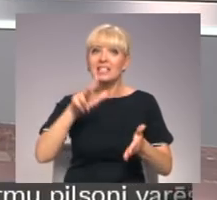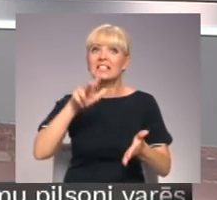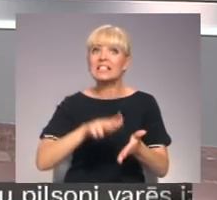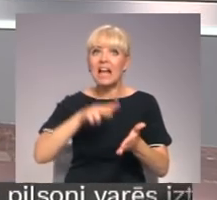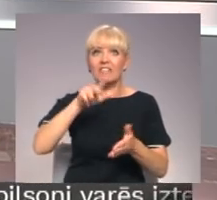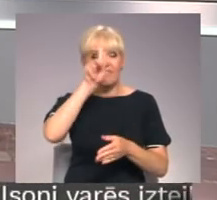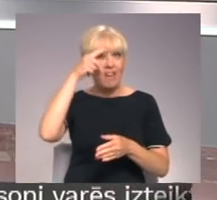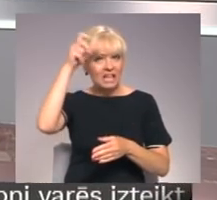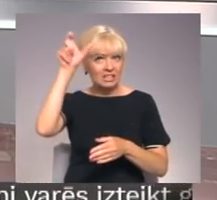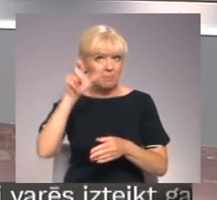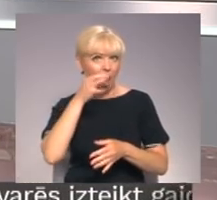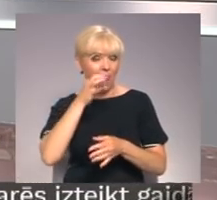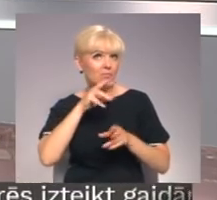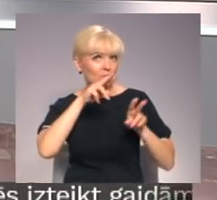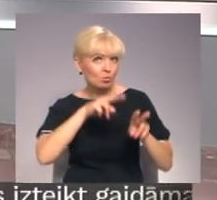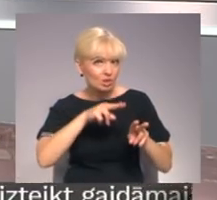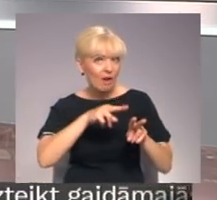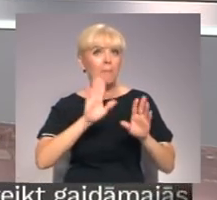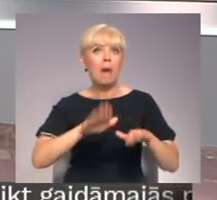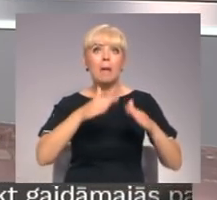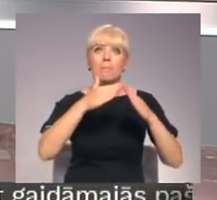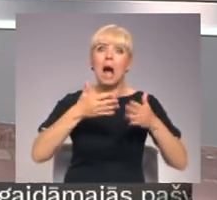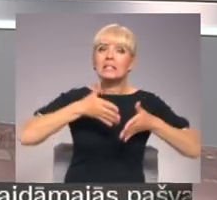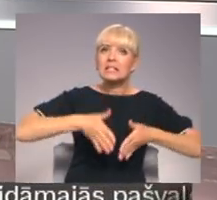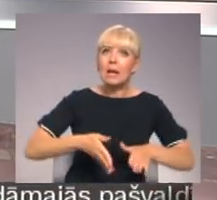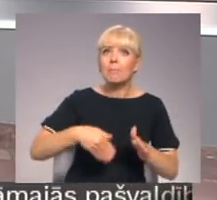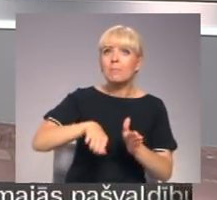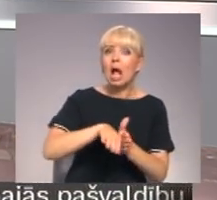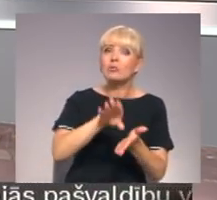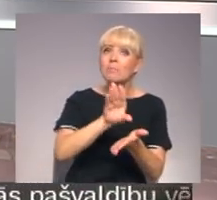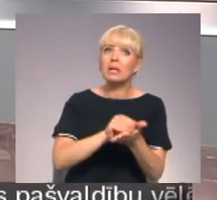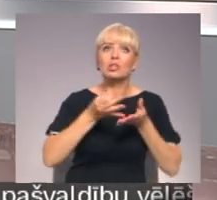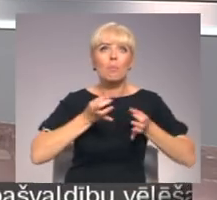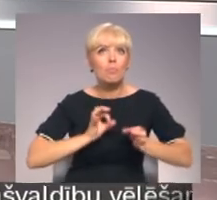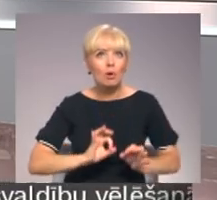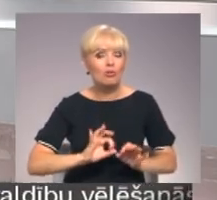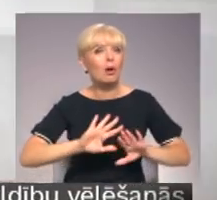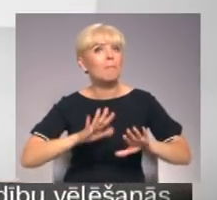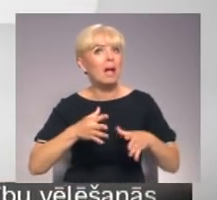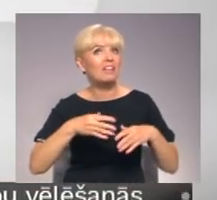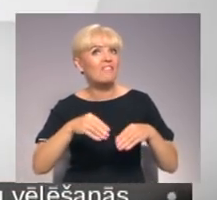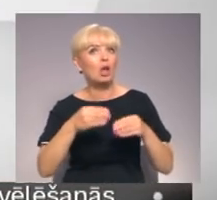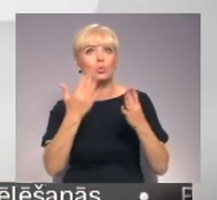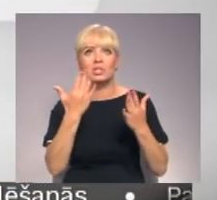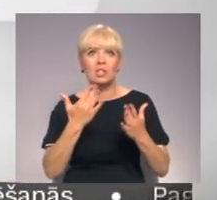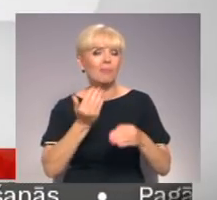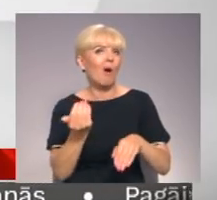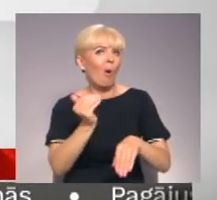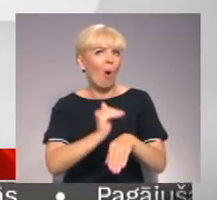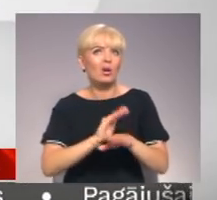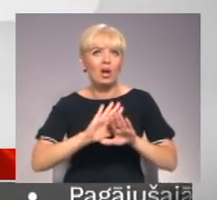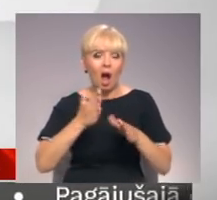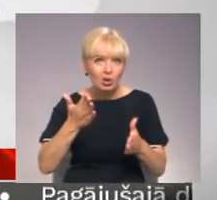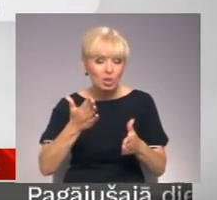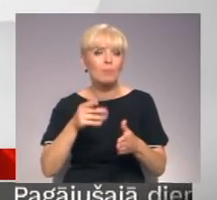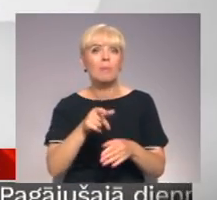Izdarīt cecinājumus par konkrēto gadījumu ir pāragri. Vairāk stāstā netabē ar to. Uzsita asini. Ar